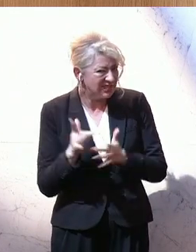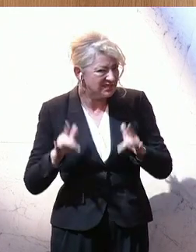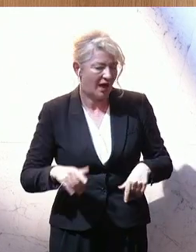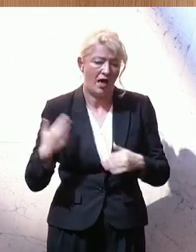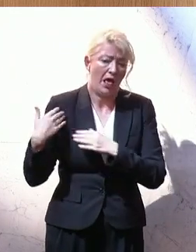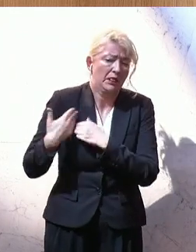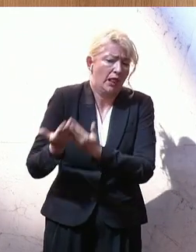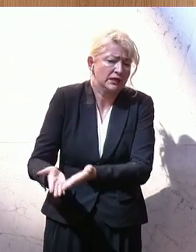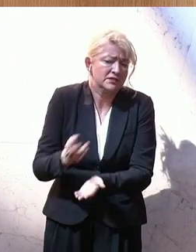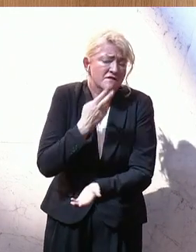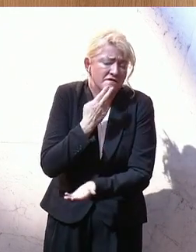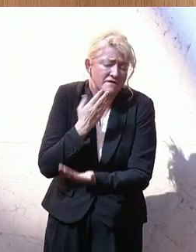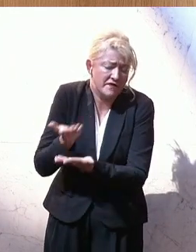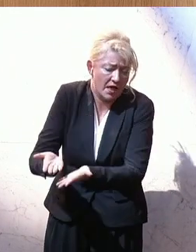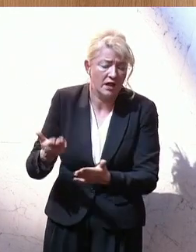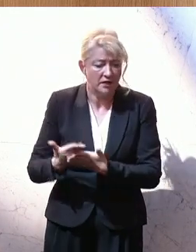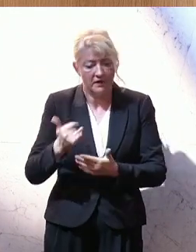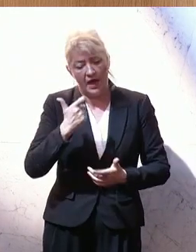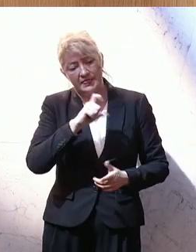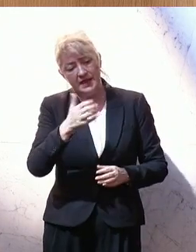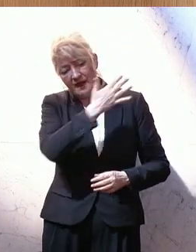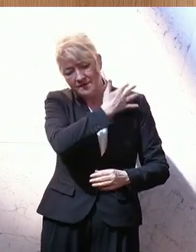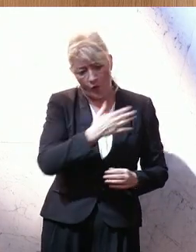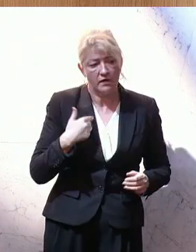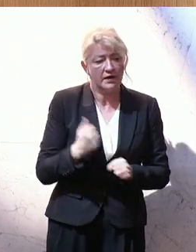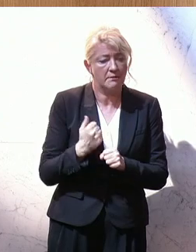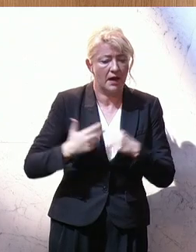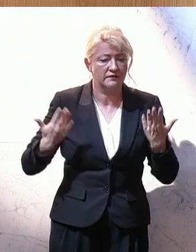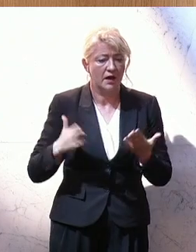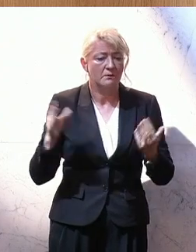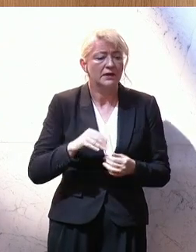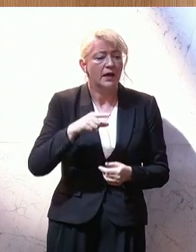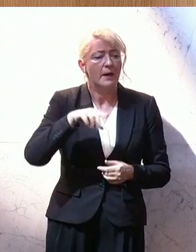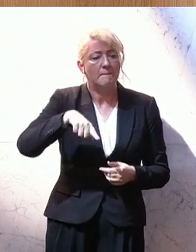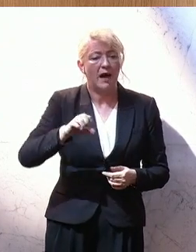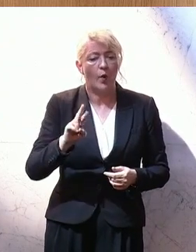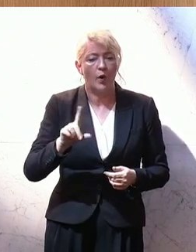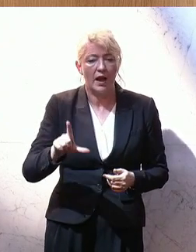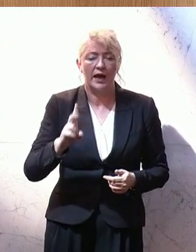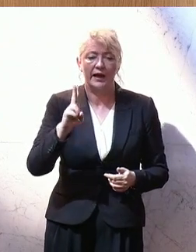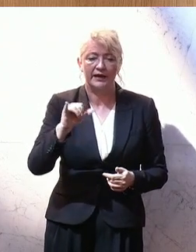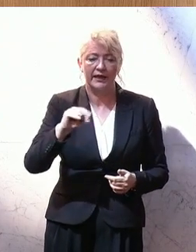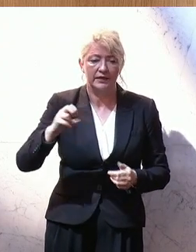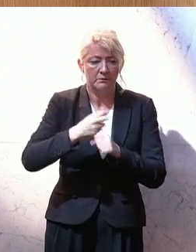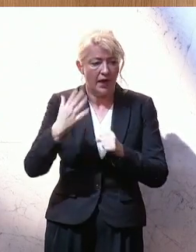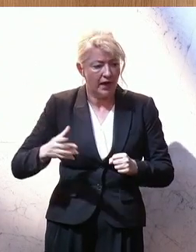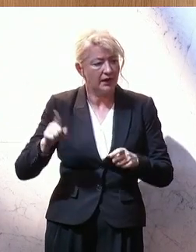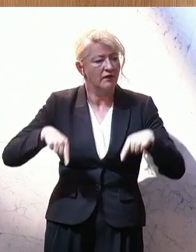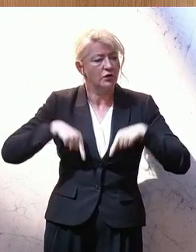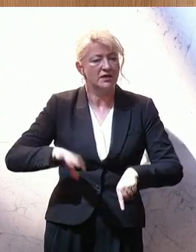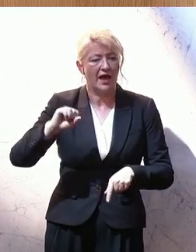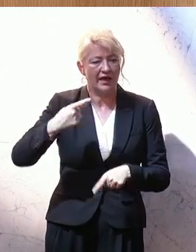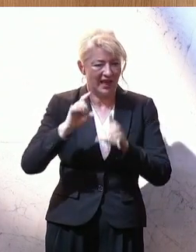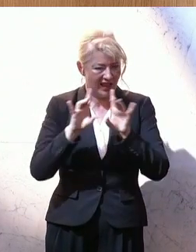entlasten. Daher habe ich erst vor einigen Wochen mit Paul Kimberger, dem Vorsitzenden der AG Lehrerinnen und